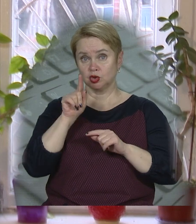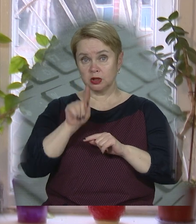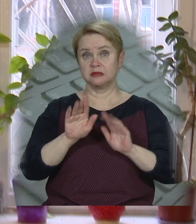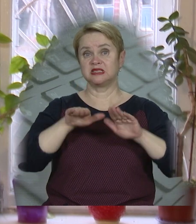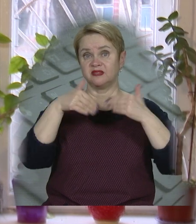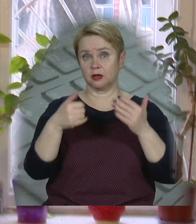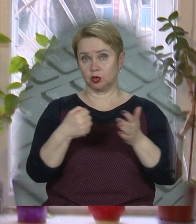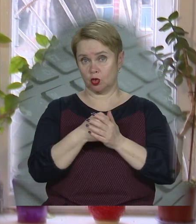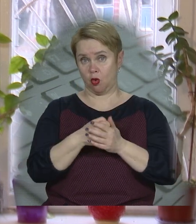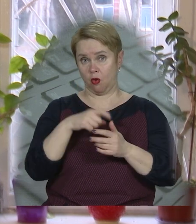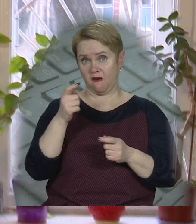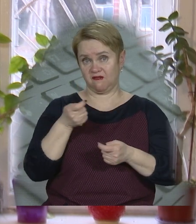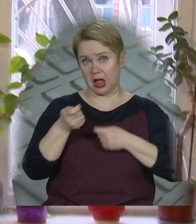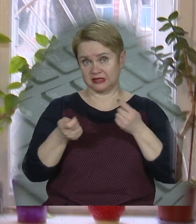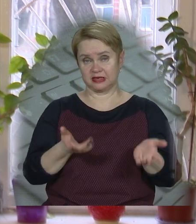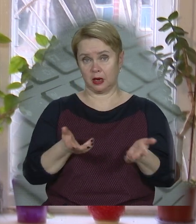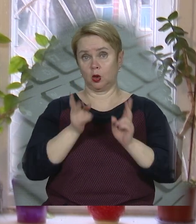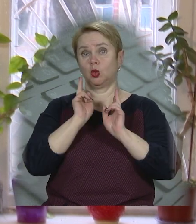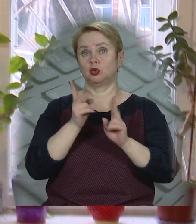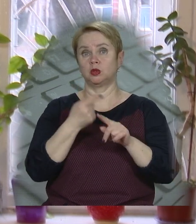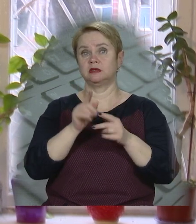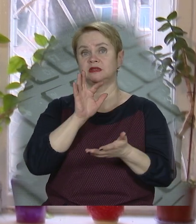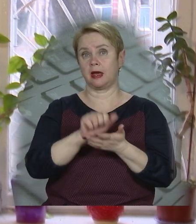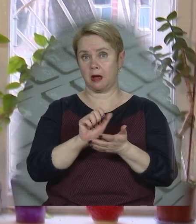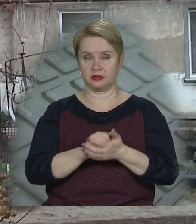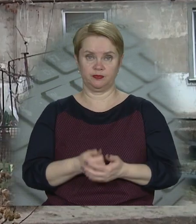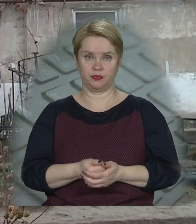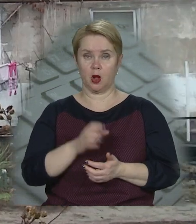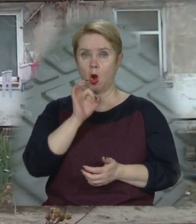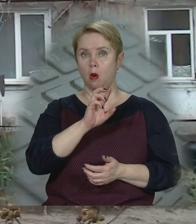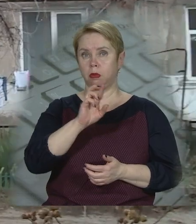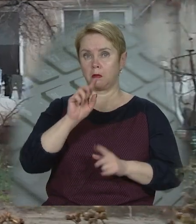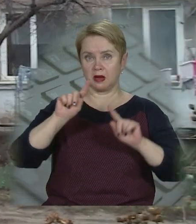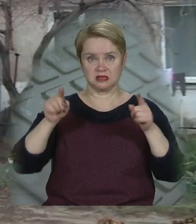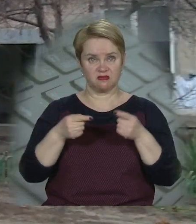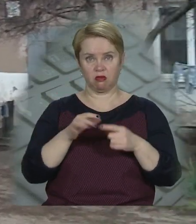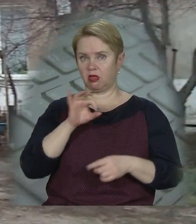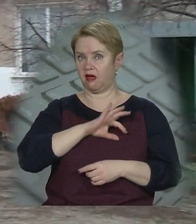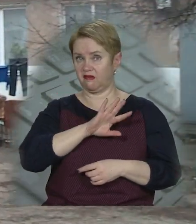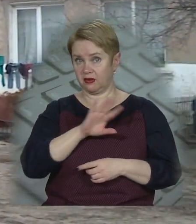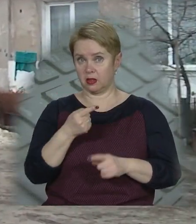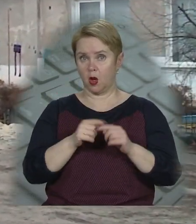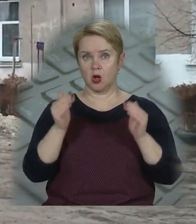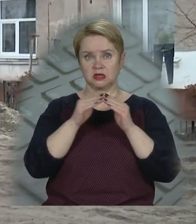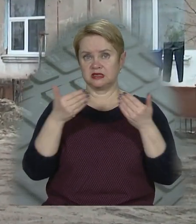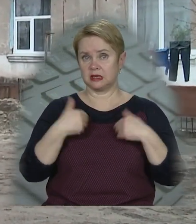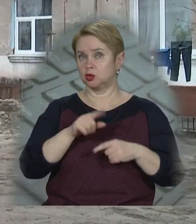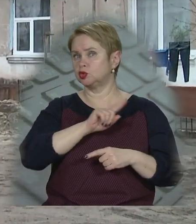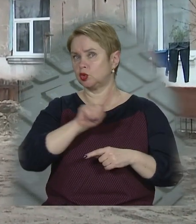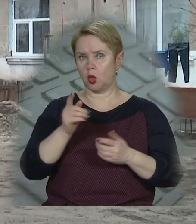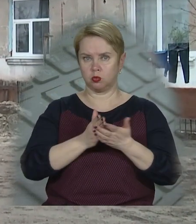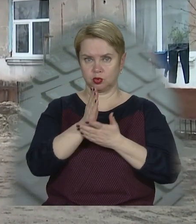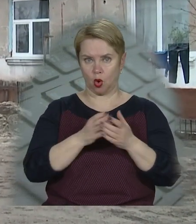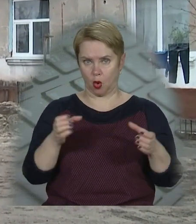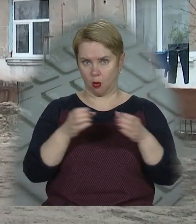Найбільше звернутися до власті, хто цим займається. ОСББ створювати невігідно. Оселю не схотіла